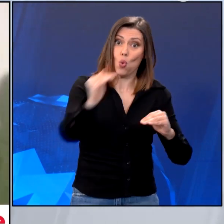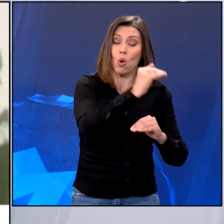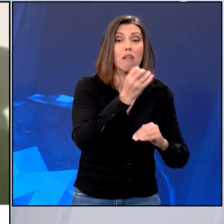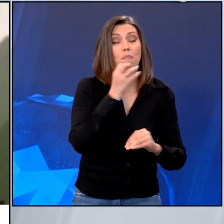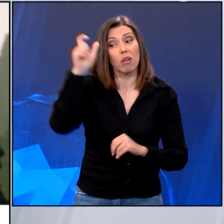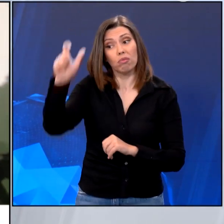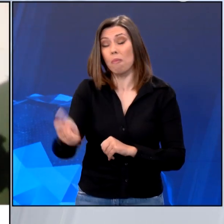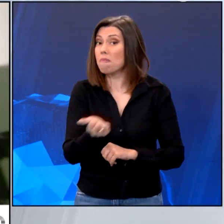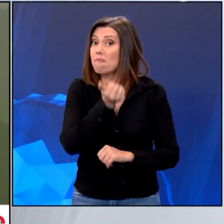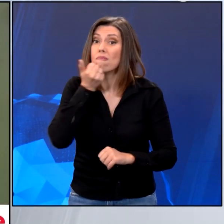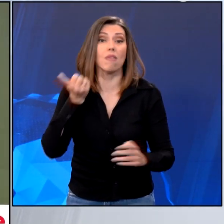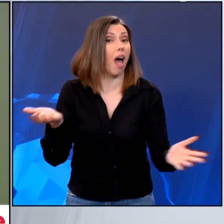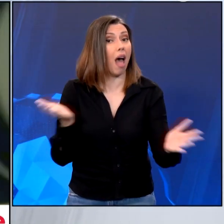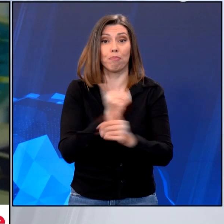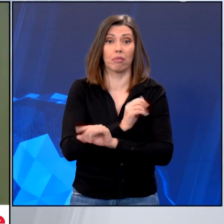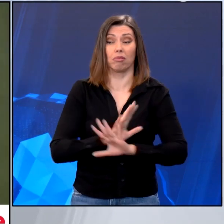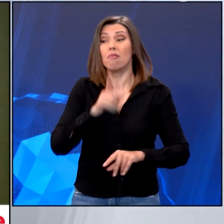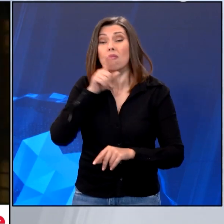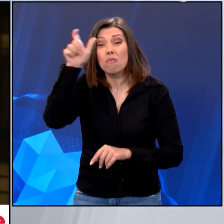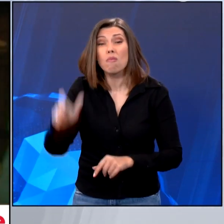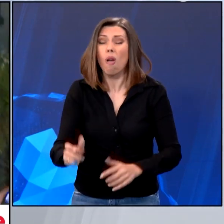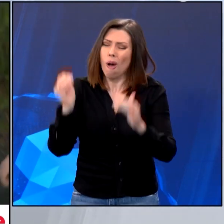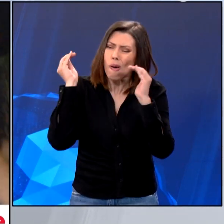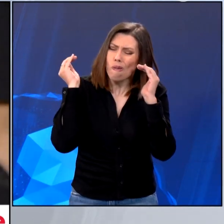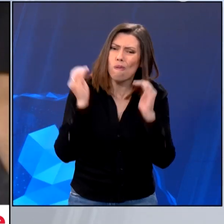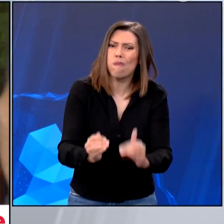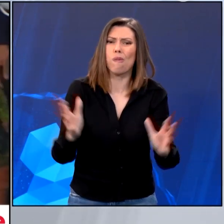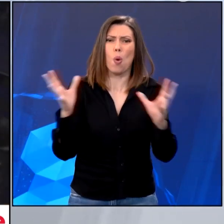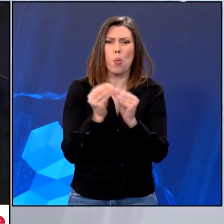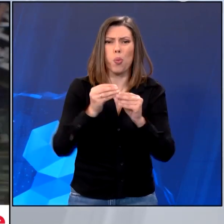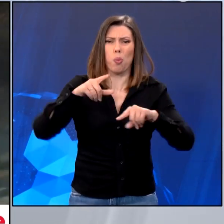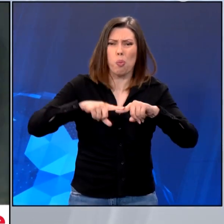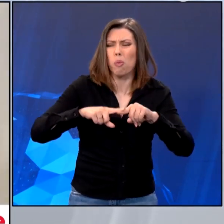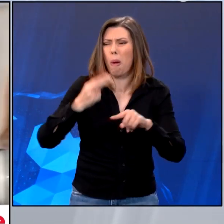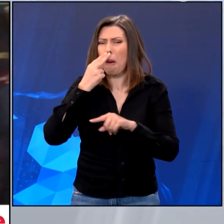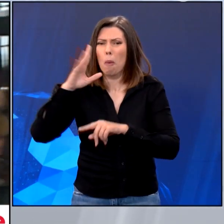μεταμεληθεί αντιθέτως εμένει στις προηγούμενες απόψεις του περί εθνικοσοσιαλισμού.